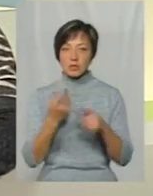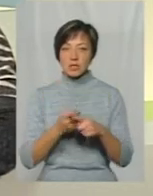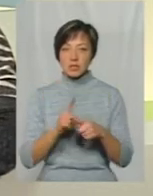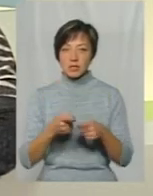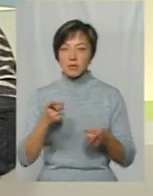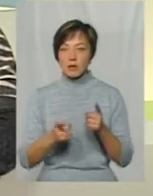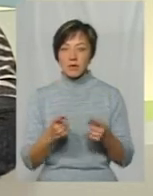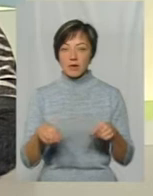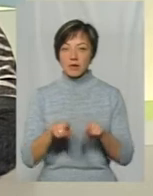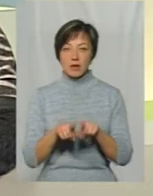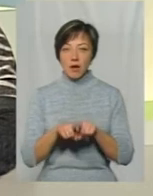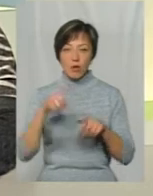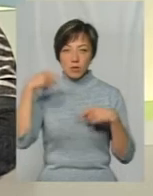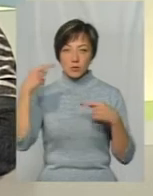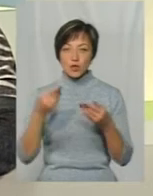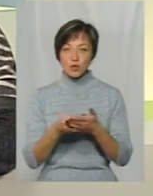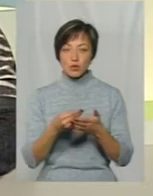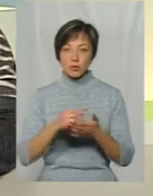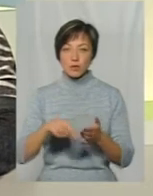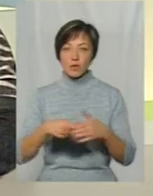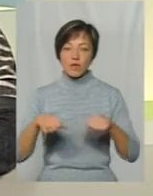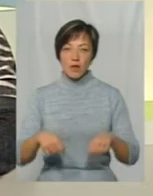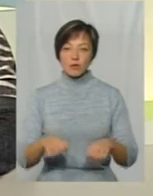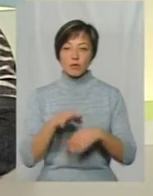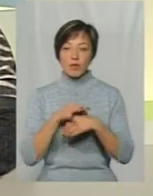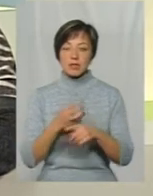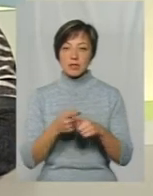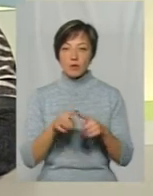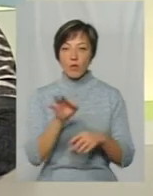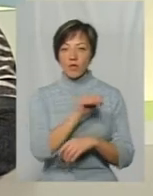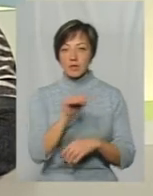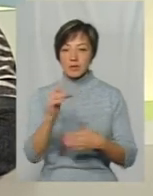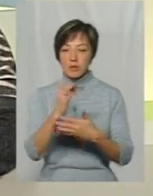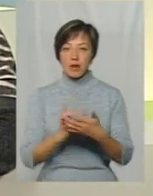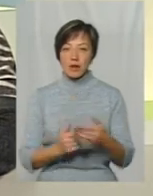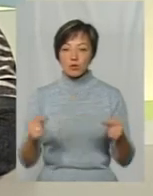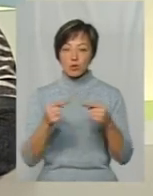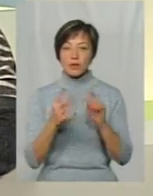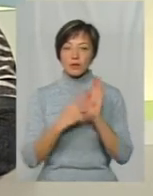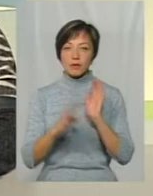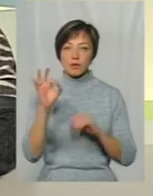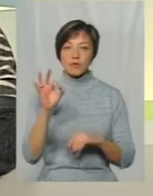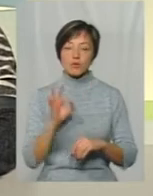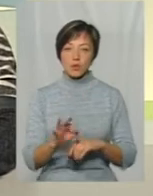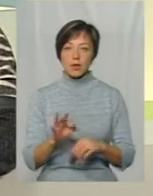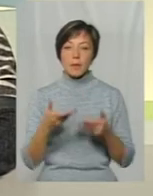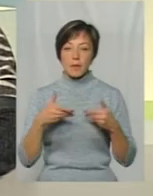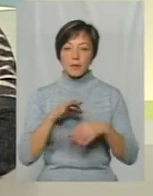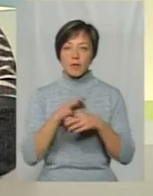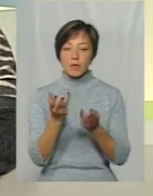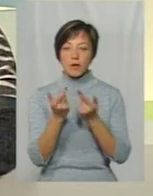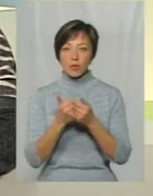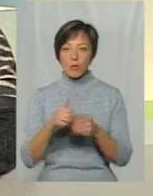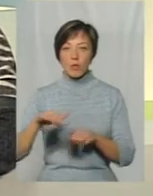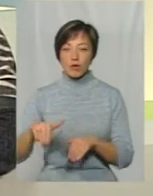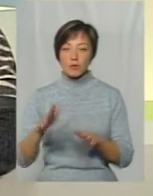справді не така космічна сума для нашої міської влади Для того, щоб провести цей офіційний перелік, це дає точність 90% Ми проведемо підрахунок,